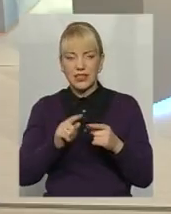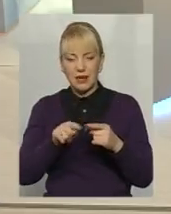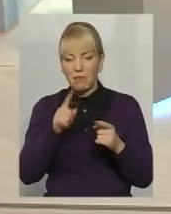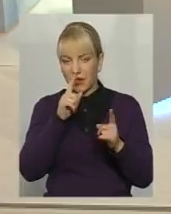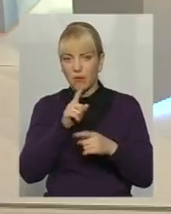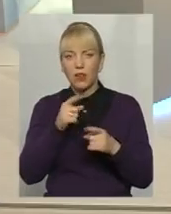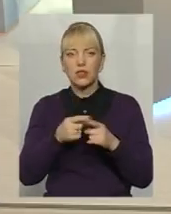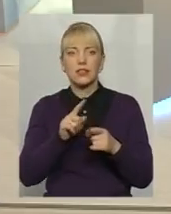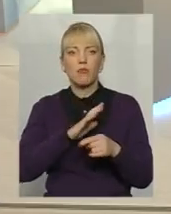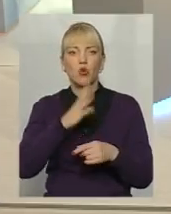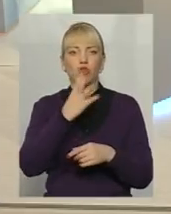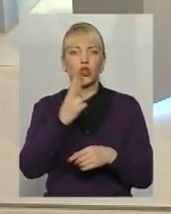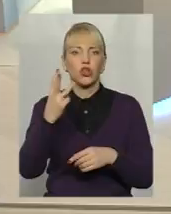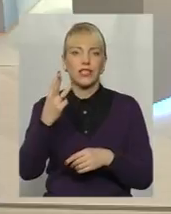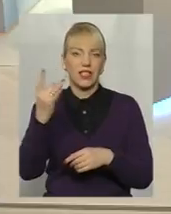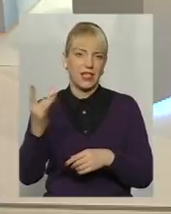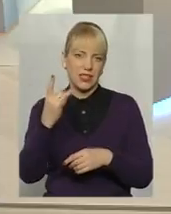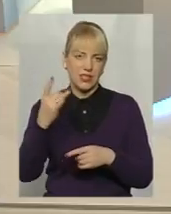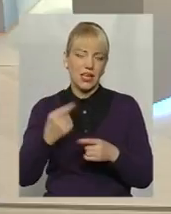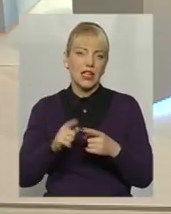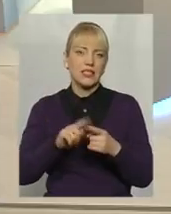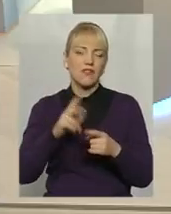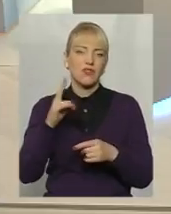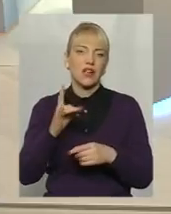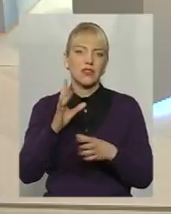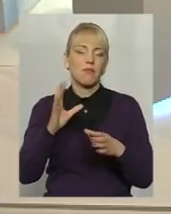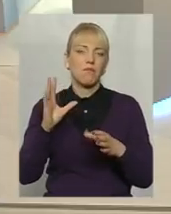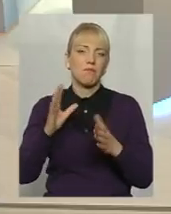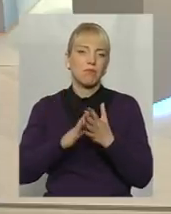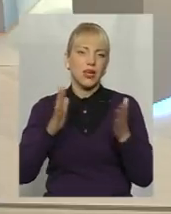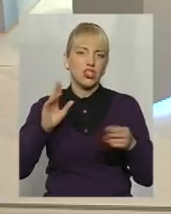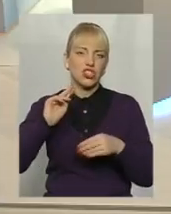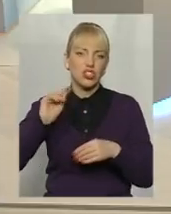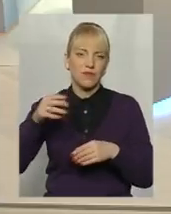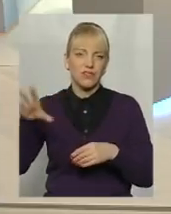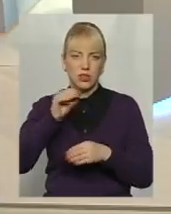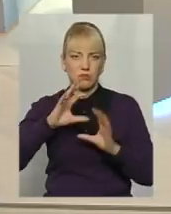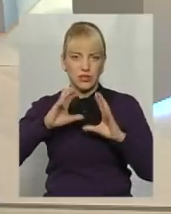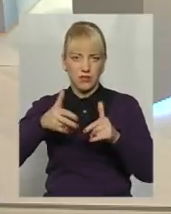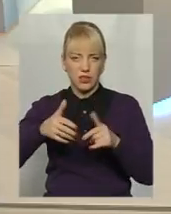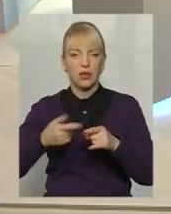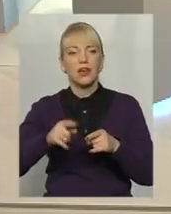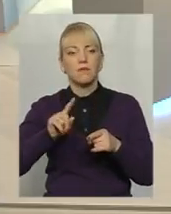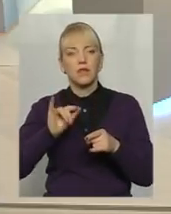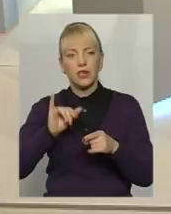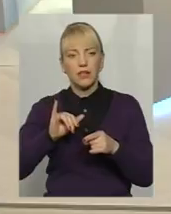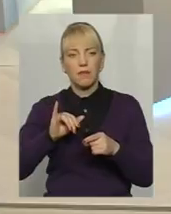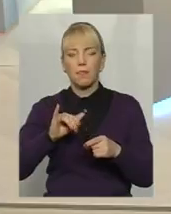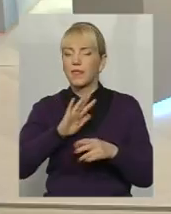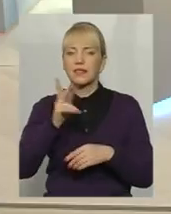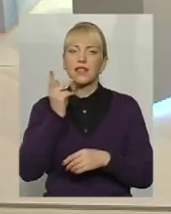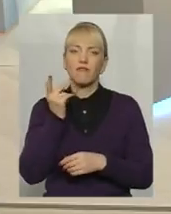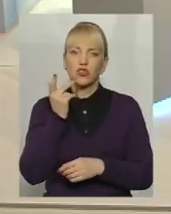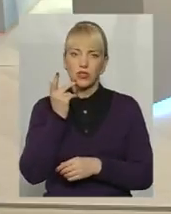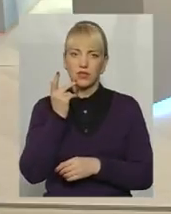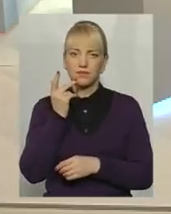більше в 2-3 рази, ніж середня світова практика з цього приводу. Ну, не завжди,